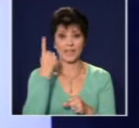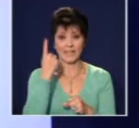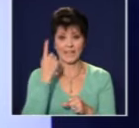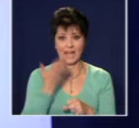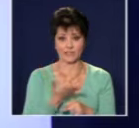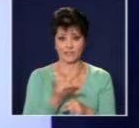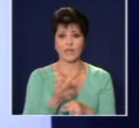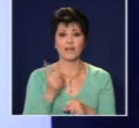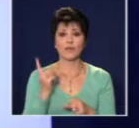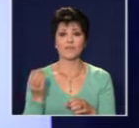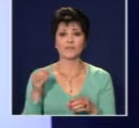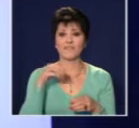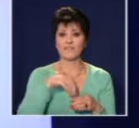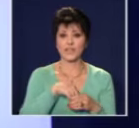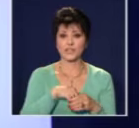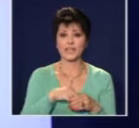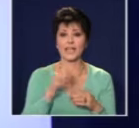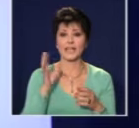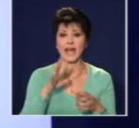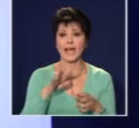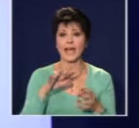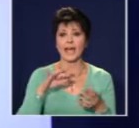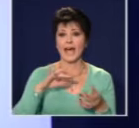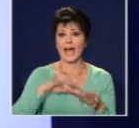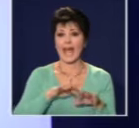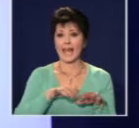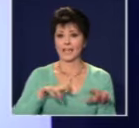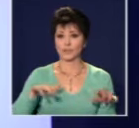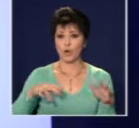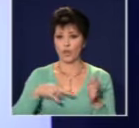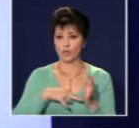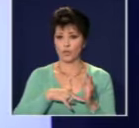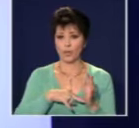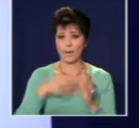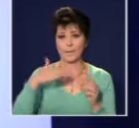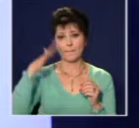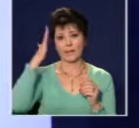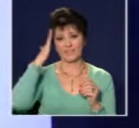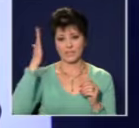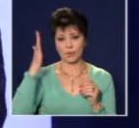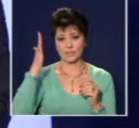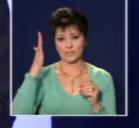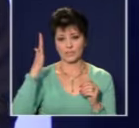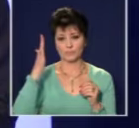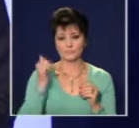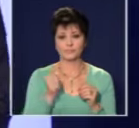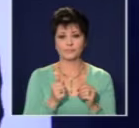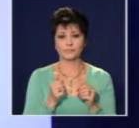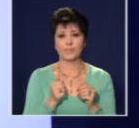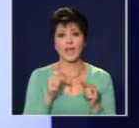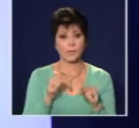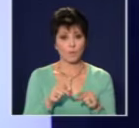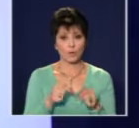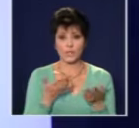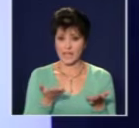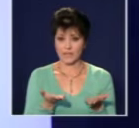И то е чрез въвеждане на електронно правителство Чрез пълна дигитализация на всичко, което съществува в България По